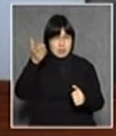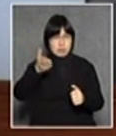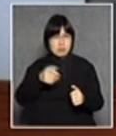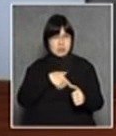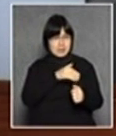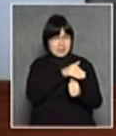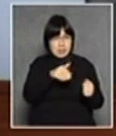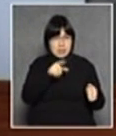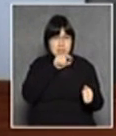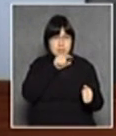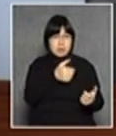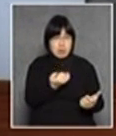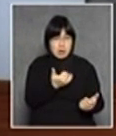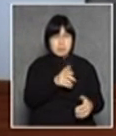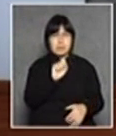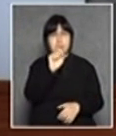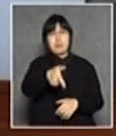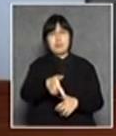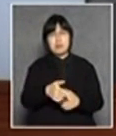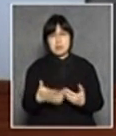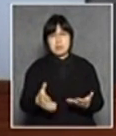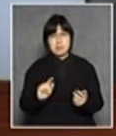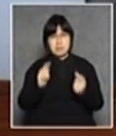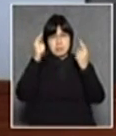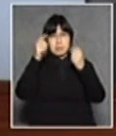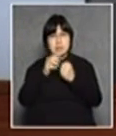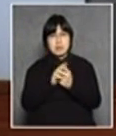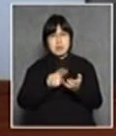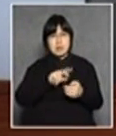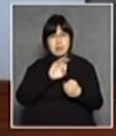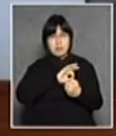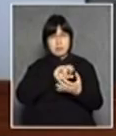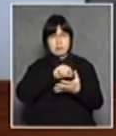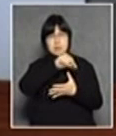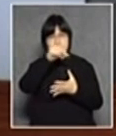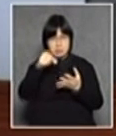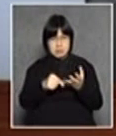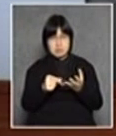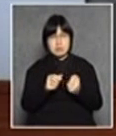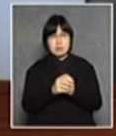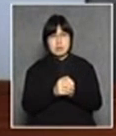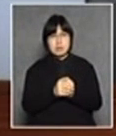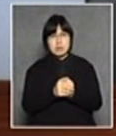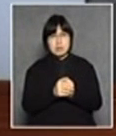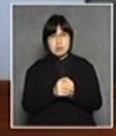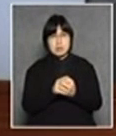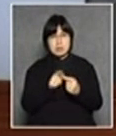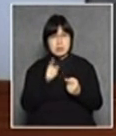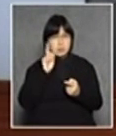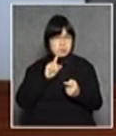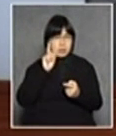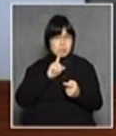的嘛今天的辯論本身就是立法會的墮落本身就是一個醜物